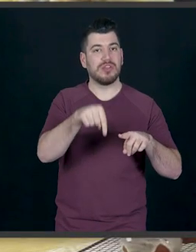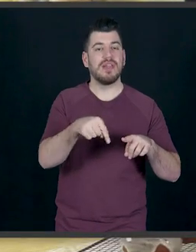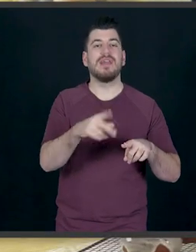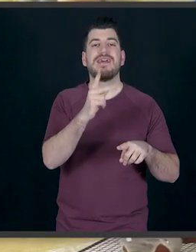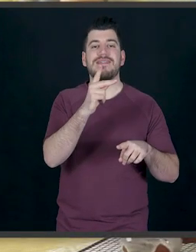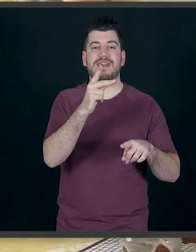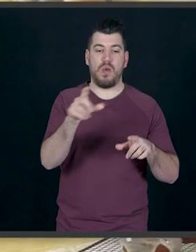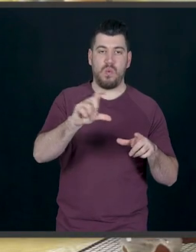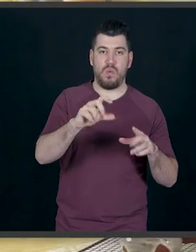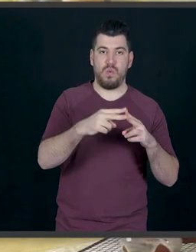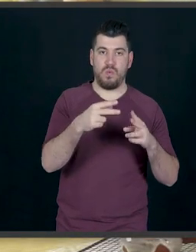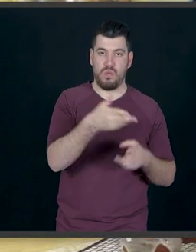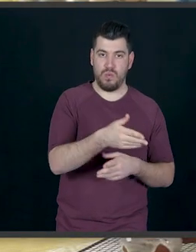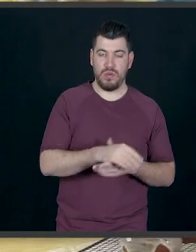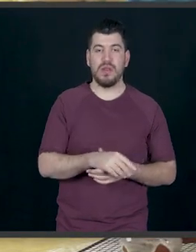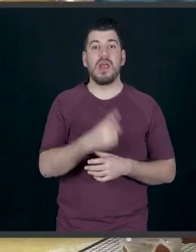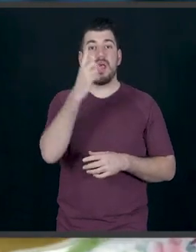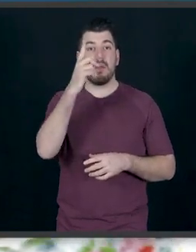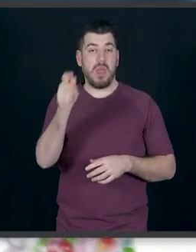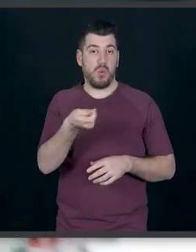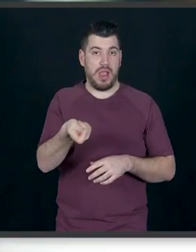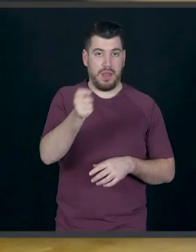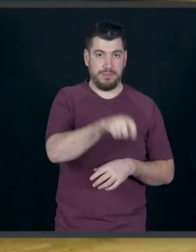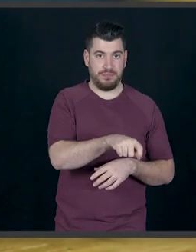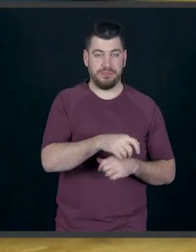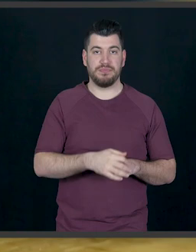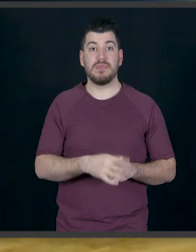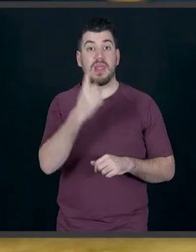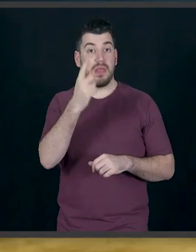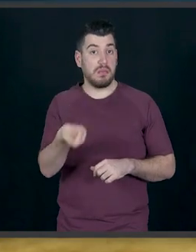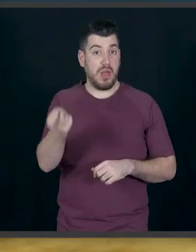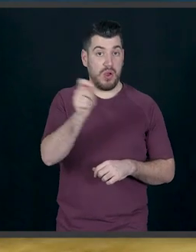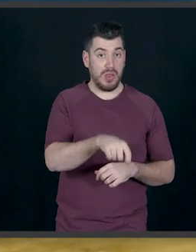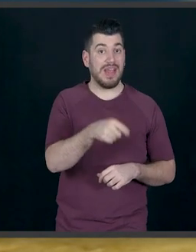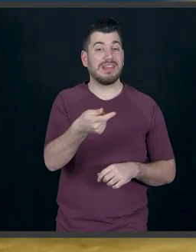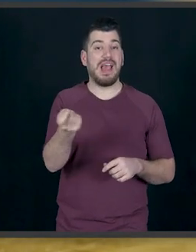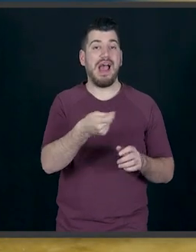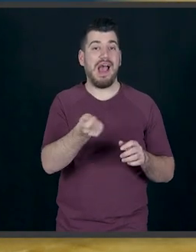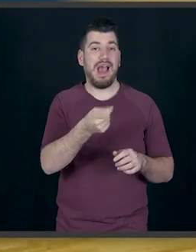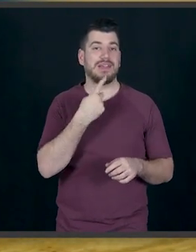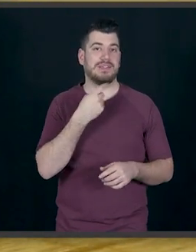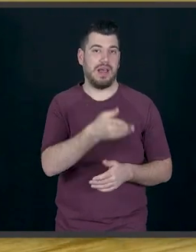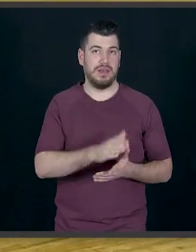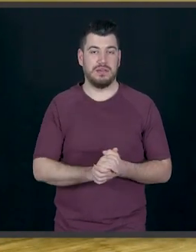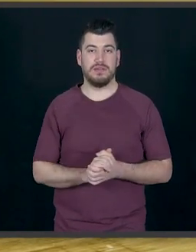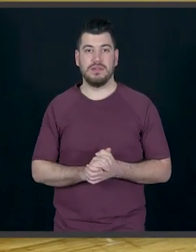κακάο, μία κουταλιά της σούπας κακάο, μία κουταλιά της σούπας άχνη ζάχαρη